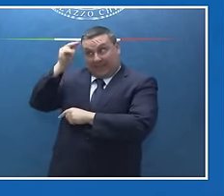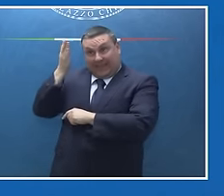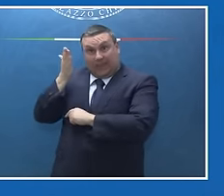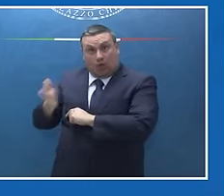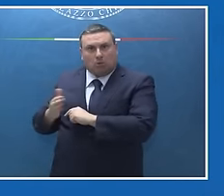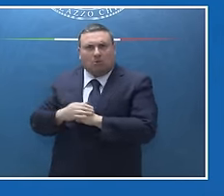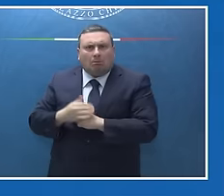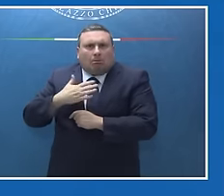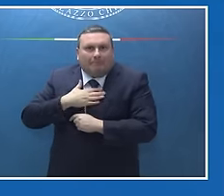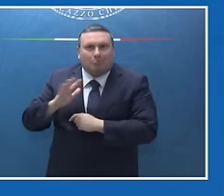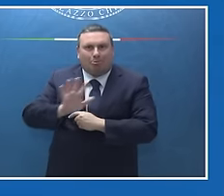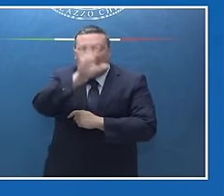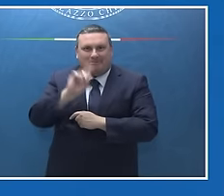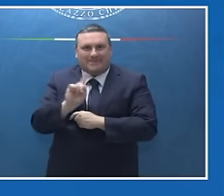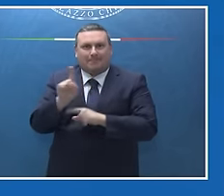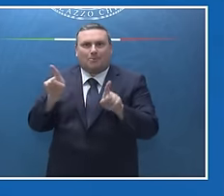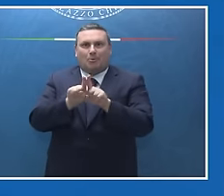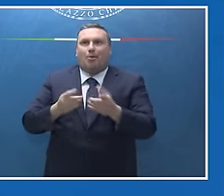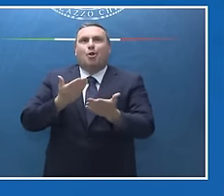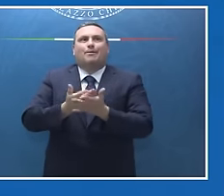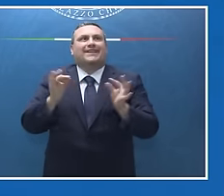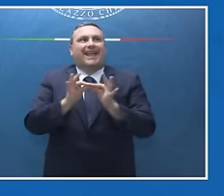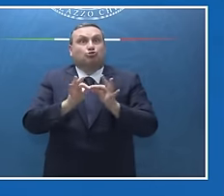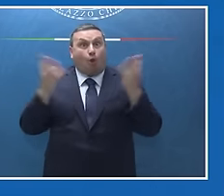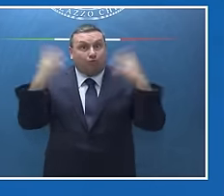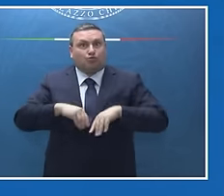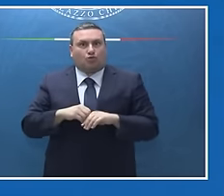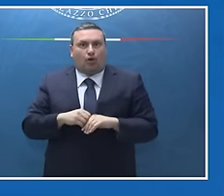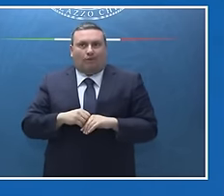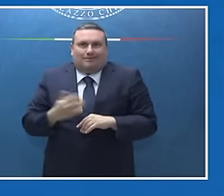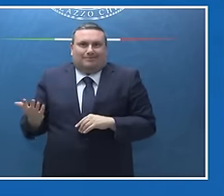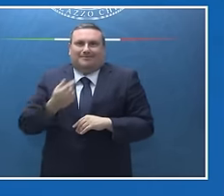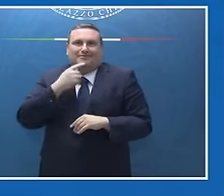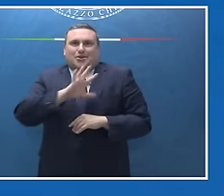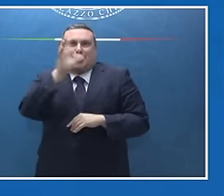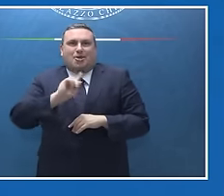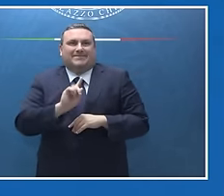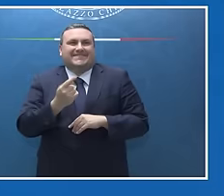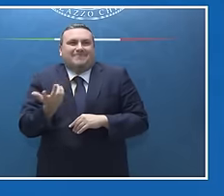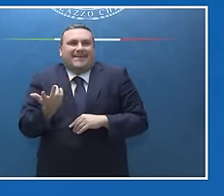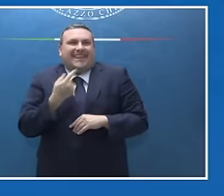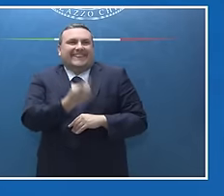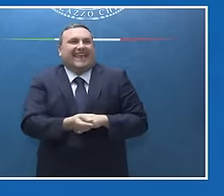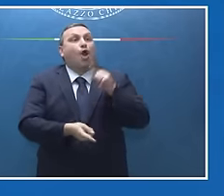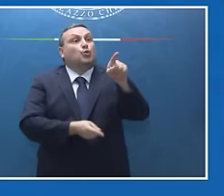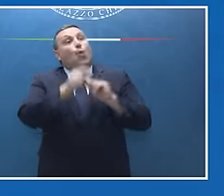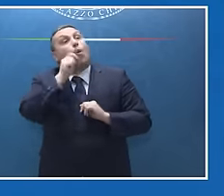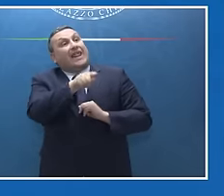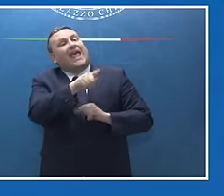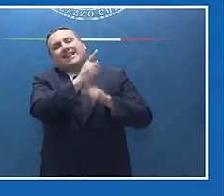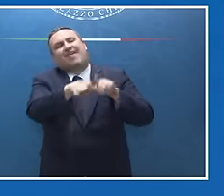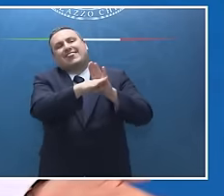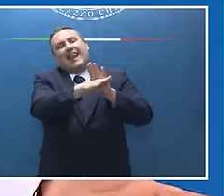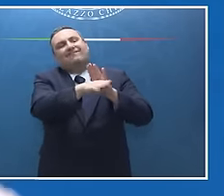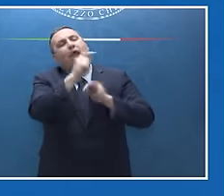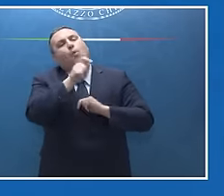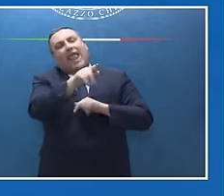particolarmente efficace come proposta di negoziato quella di dire all'Ucraina che si deve ritirare dall'Ucraina. Io la leggo così e quindi, diciamo,